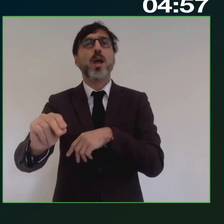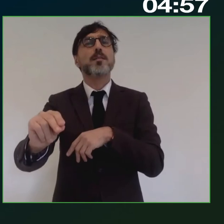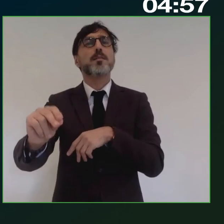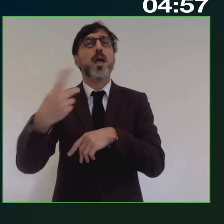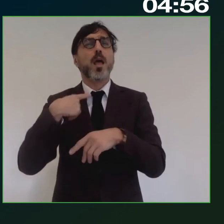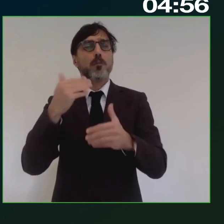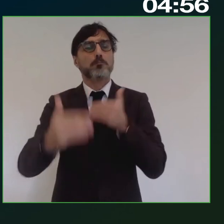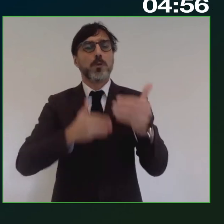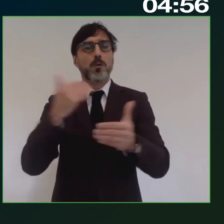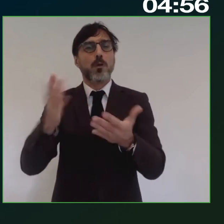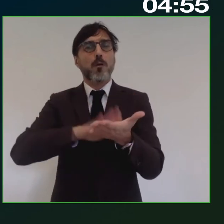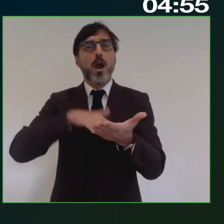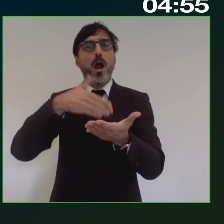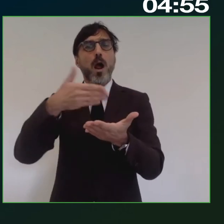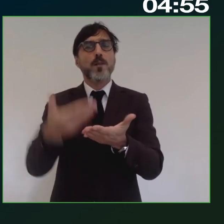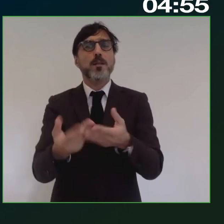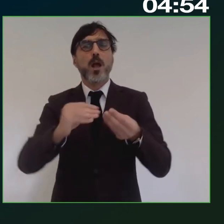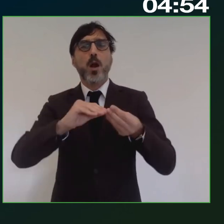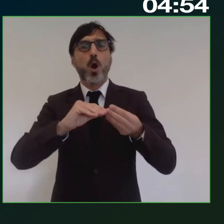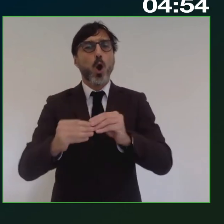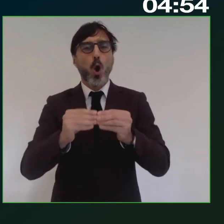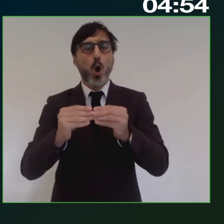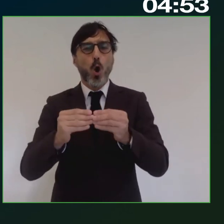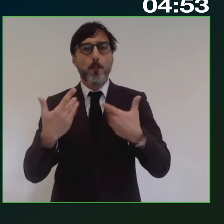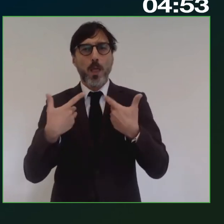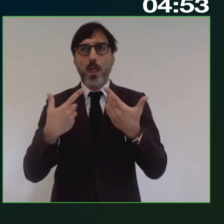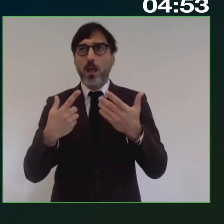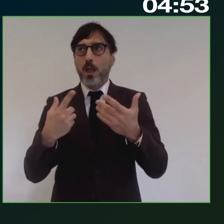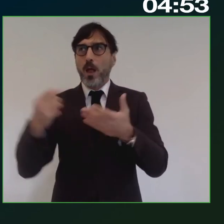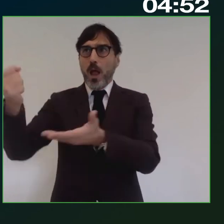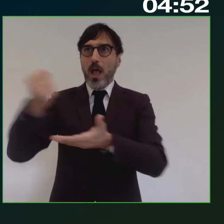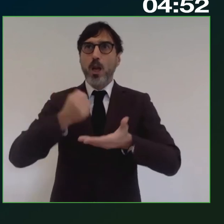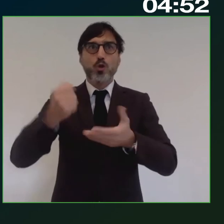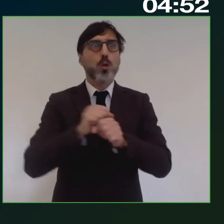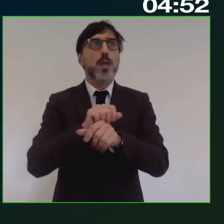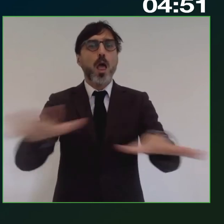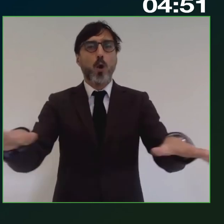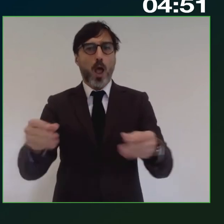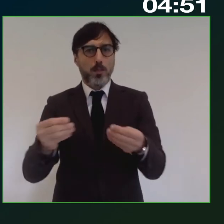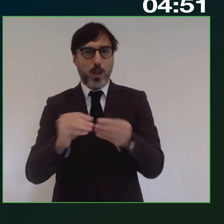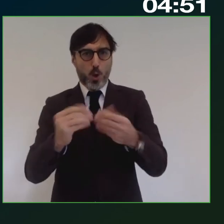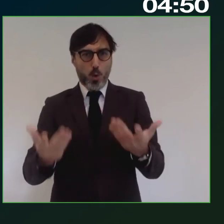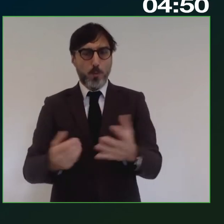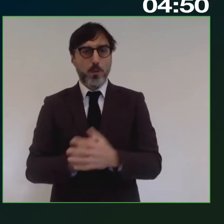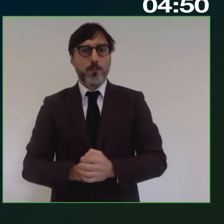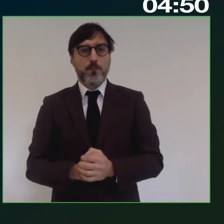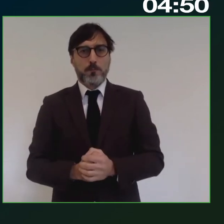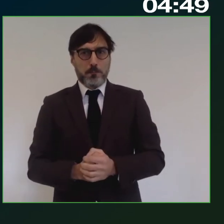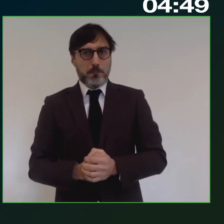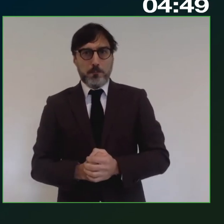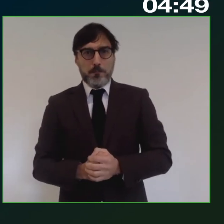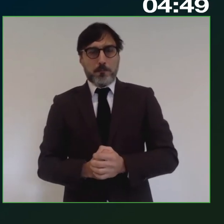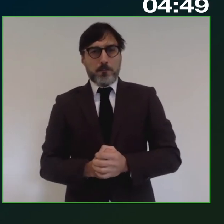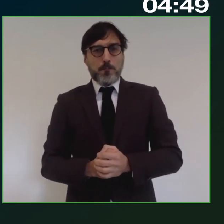soprattutto sulla valutazione di come le tese vengono effettivamente erogate. Quindi manca, siamo